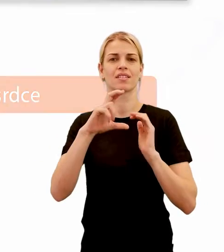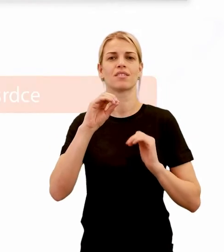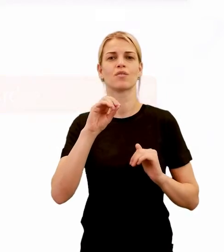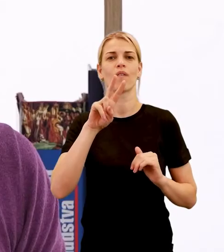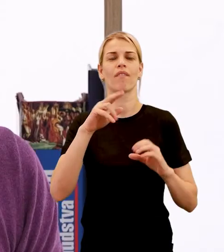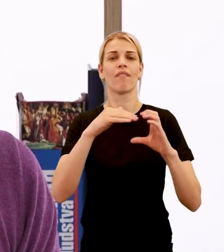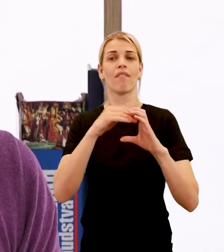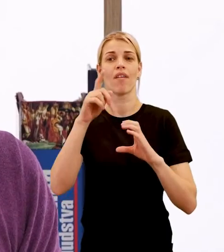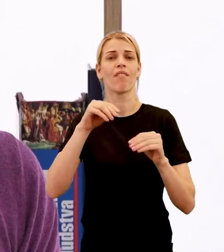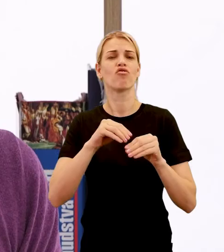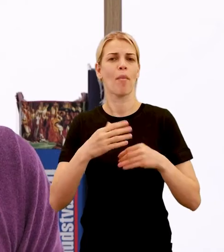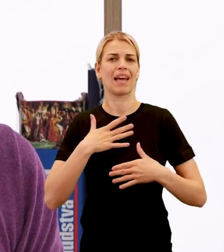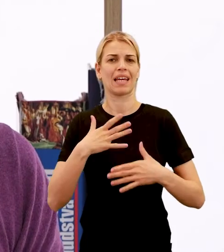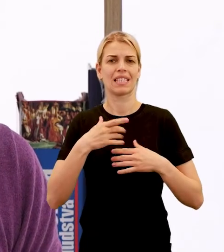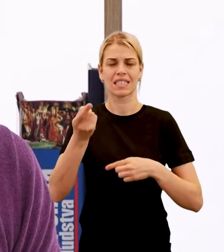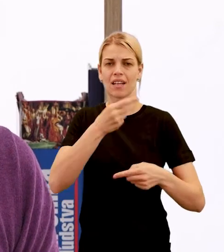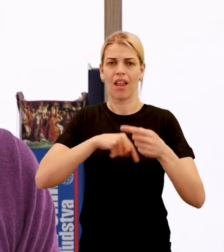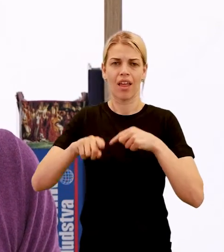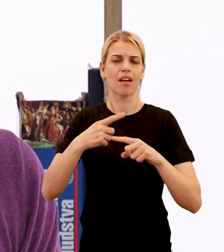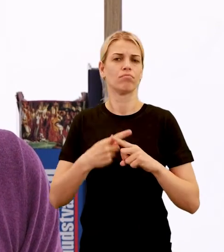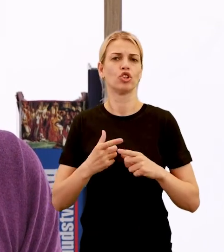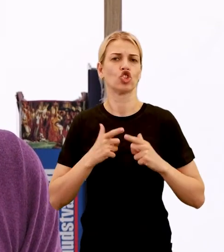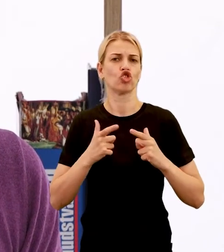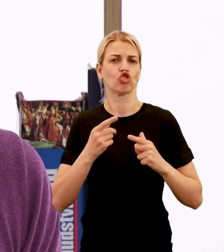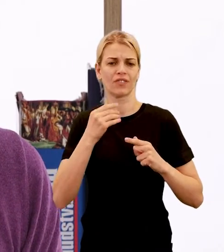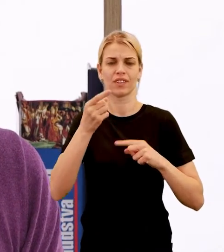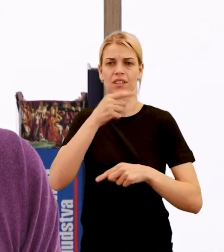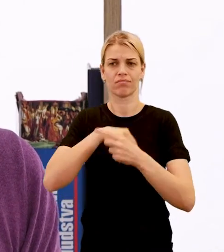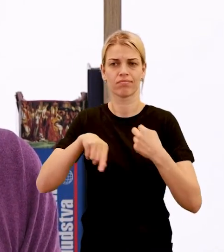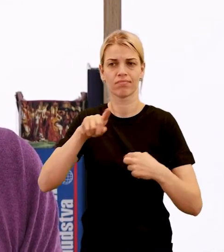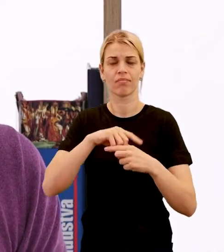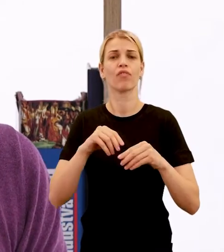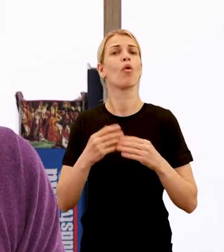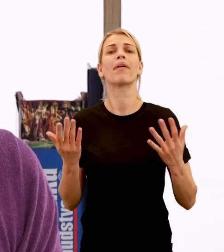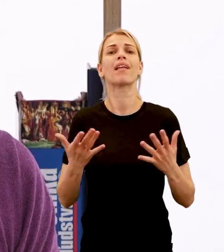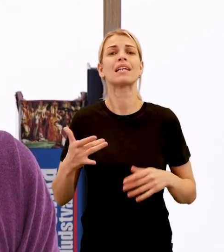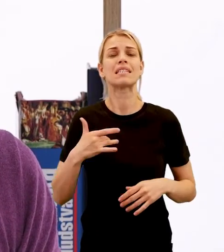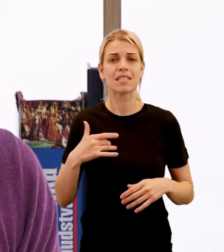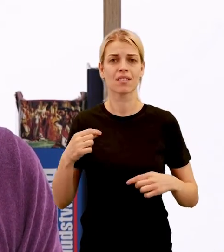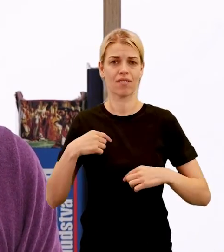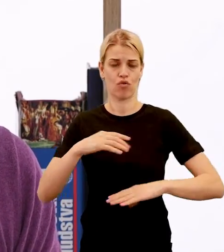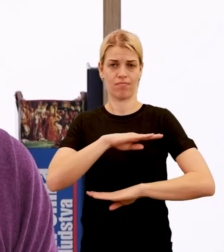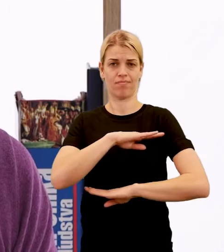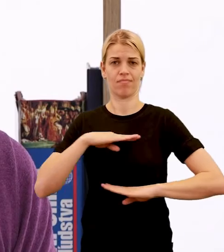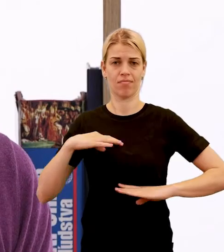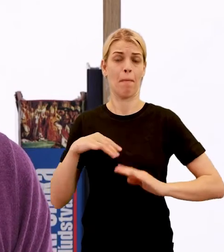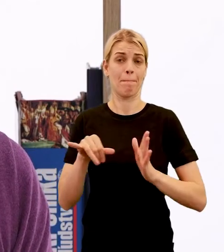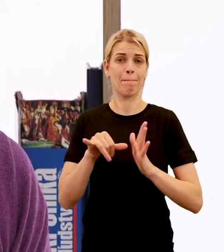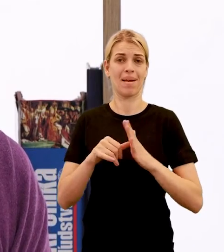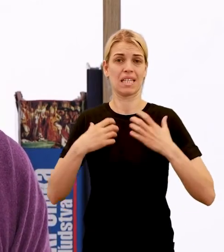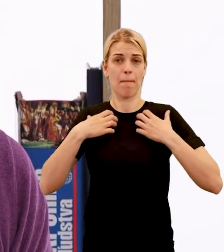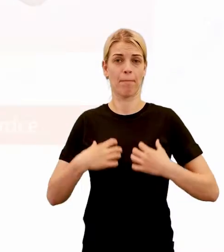živiny. Celé srdce je uložené v hrudníkovej dutine medzi plúcami v časti, ktorú nazývame